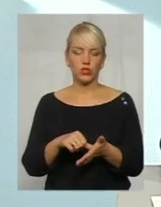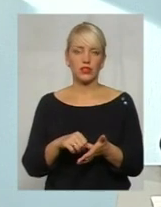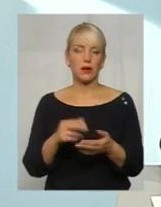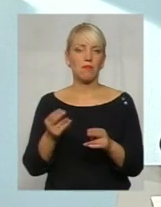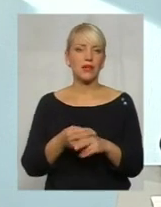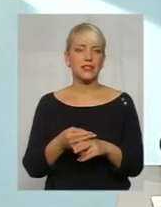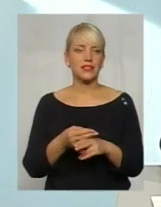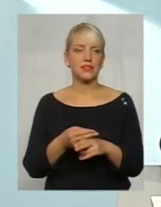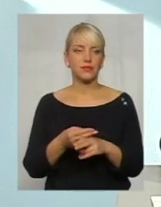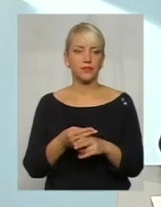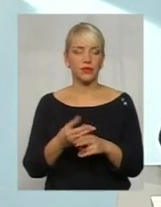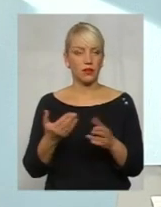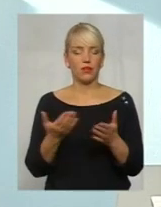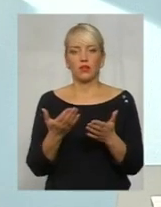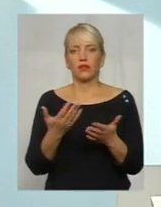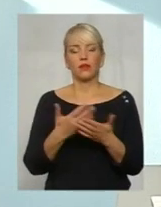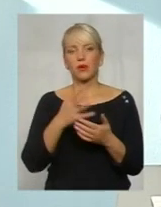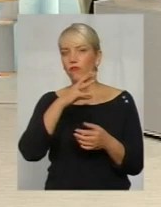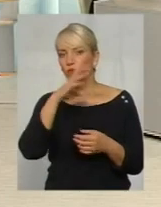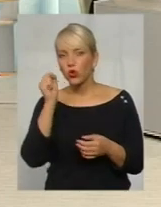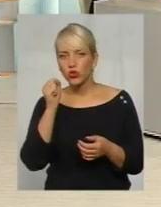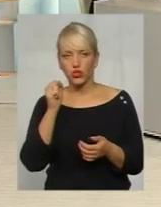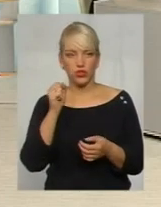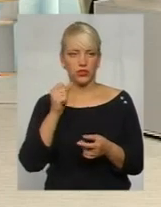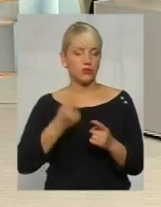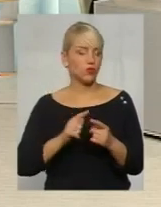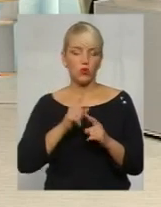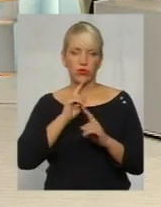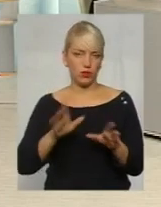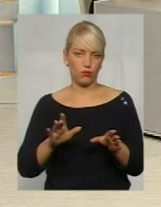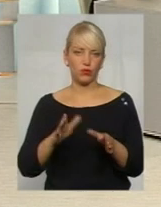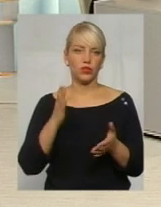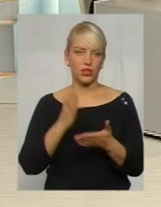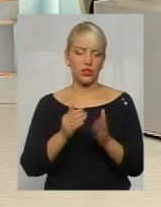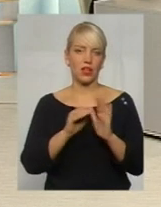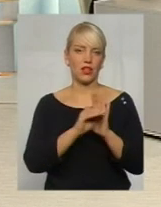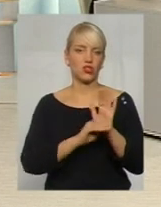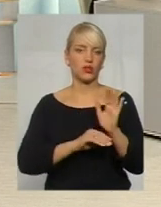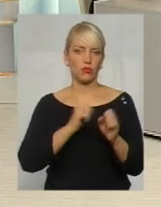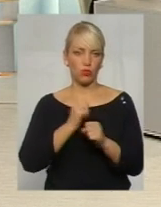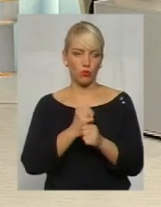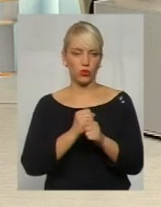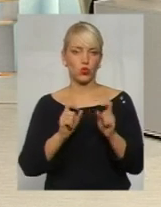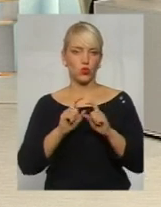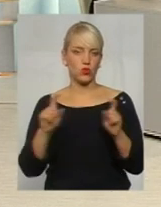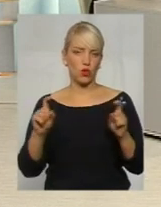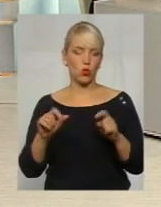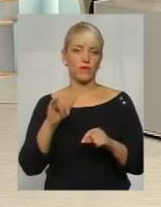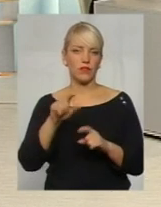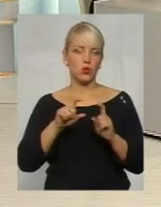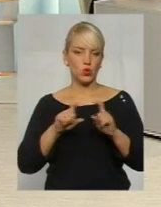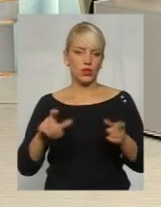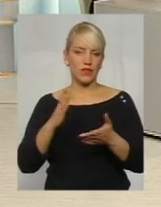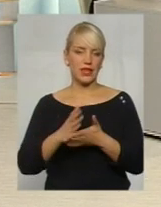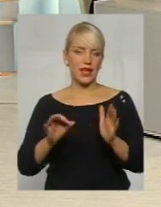вночіло, не скажу, цього не буде. Є режим роботи установи, в цій установі є